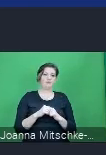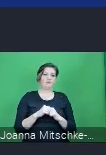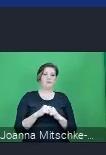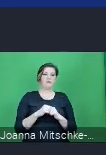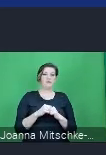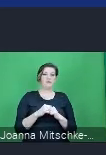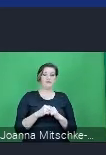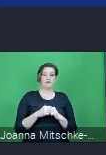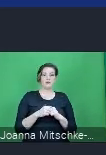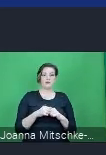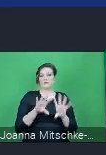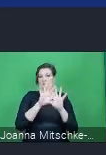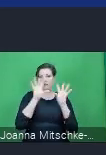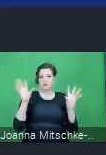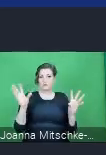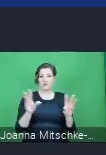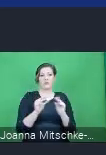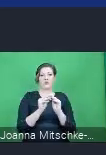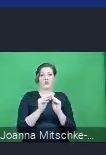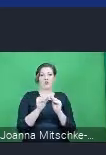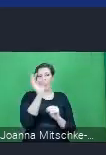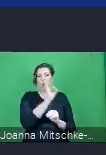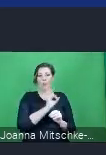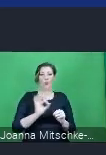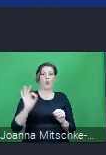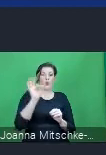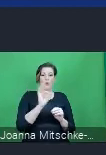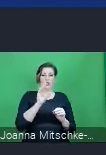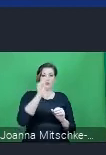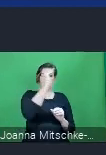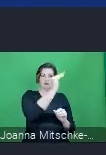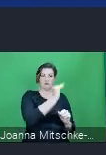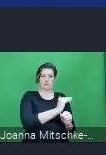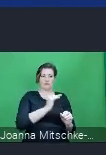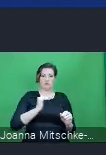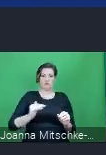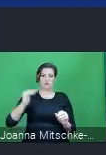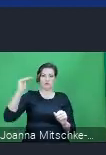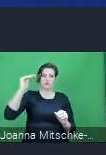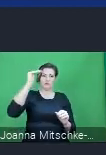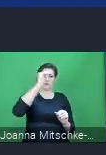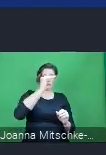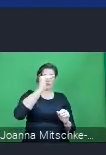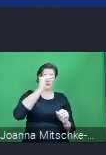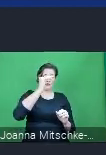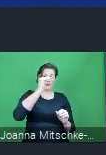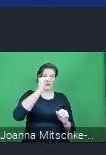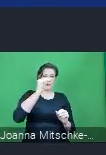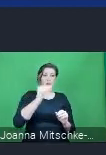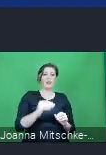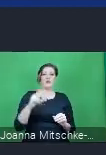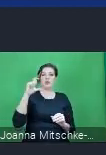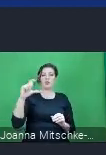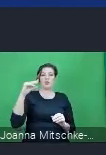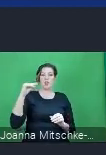Tak generalnie to taki schemat jakby pokazujący jeszcze, że centralna ewidencja emisyjności budynków